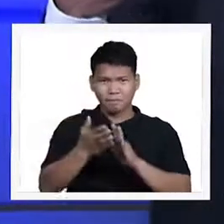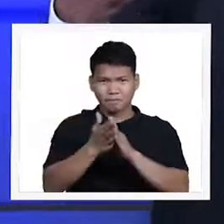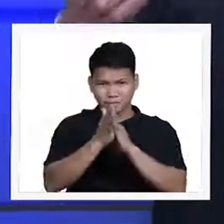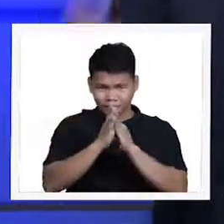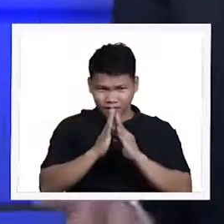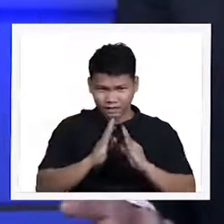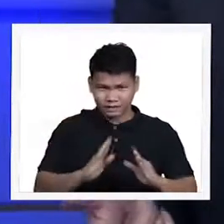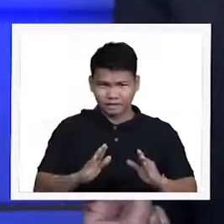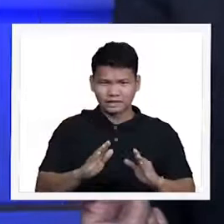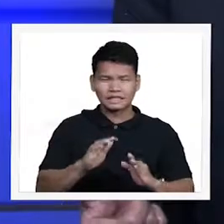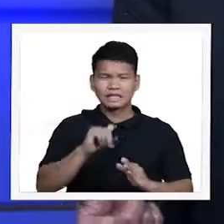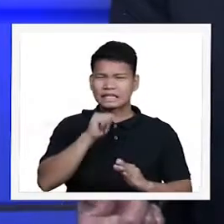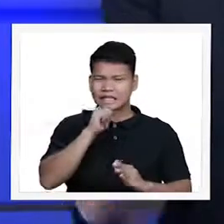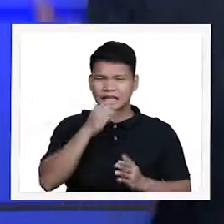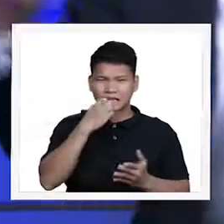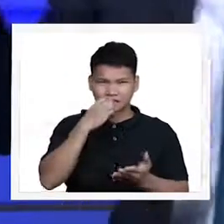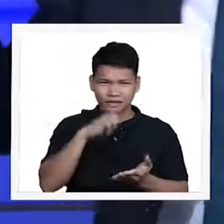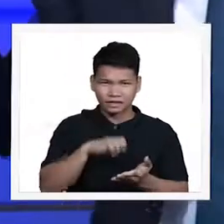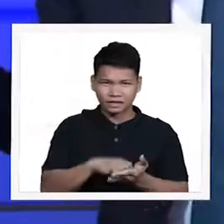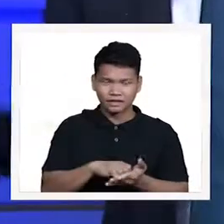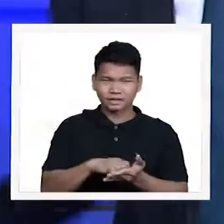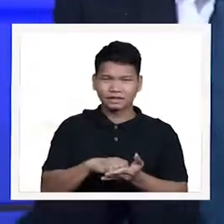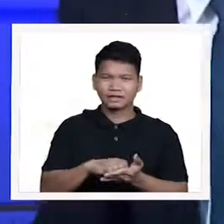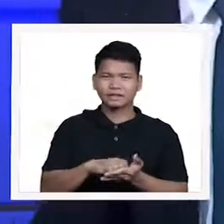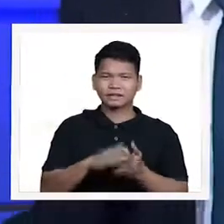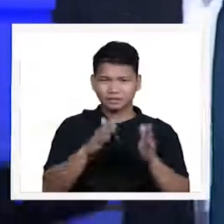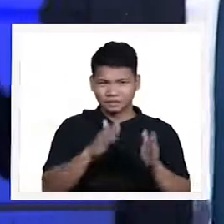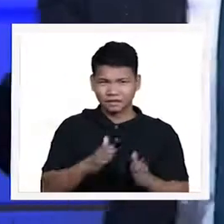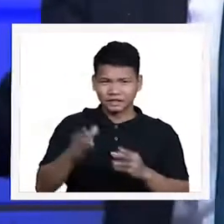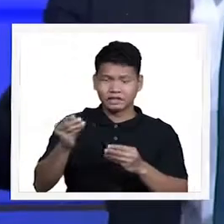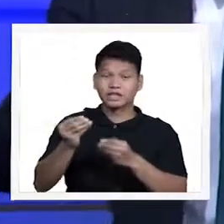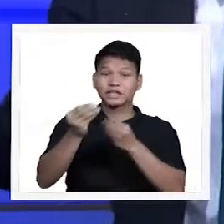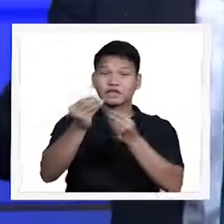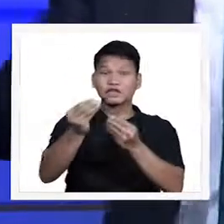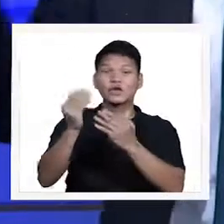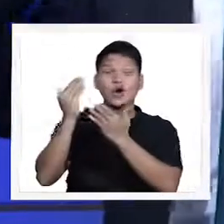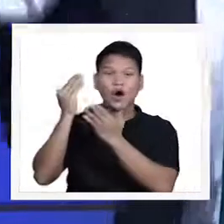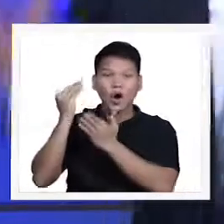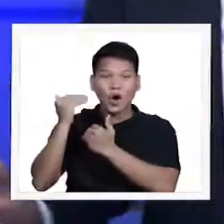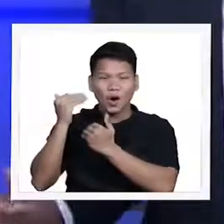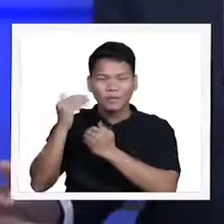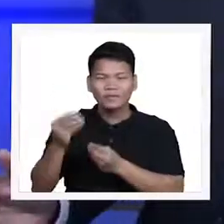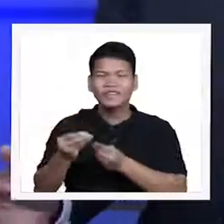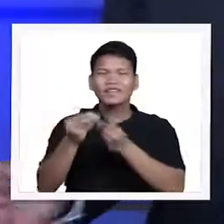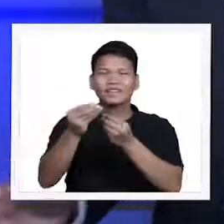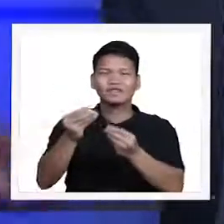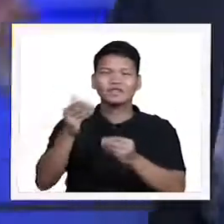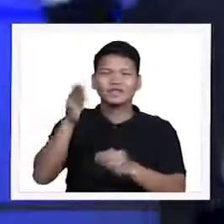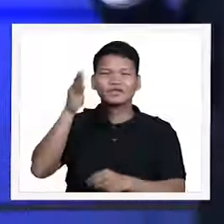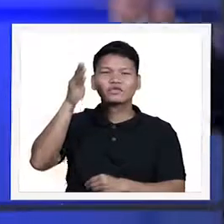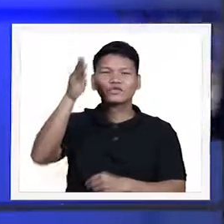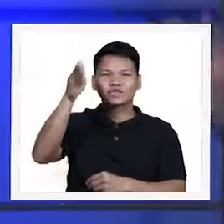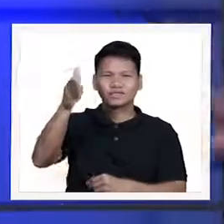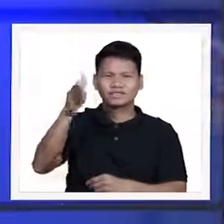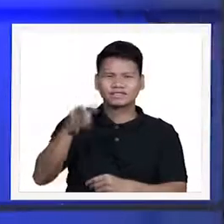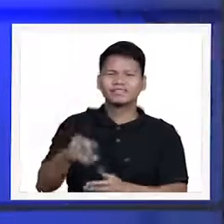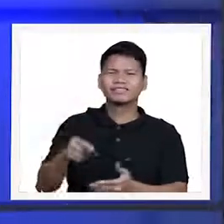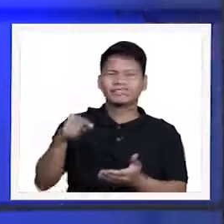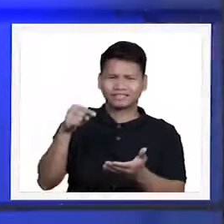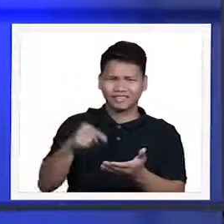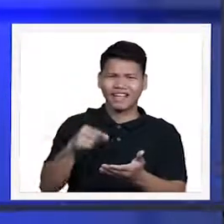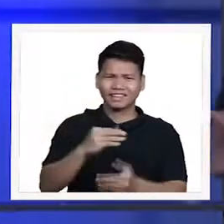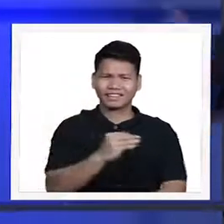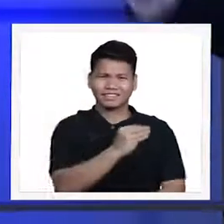for evil. to give you hope and a future. Ito po yung plano ng